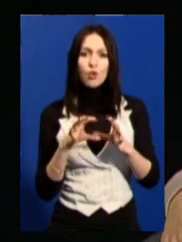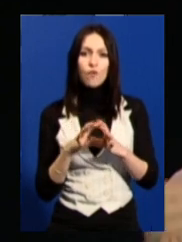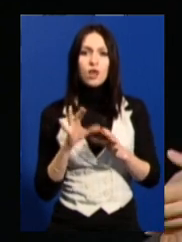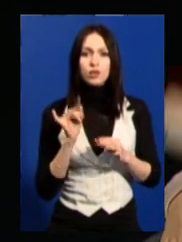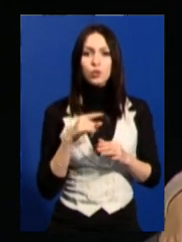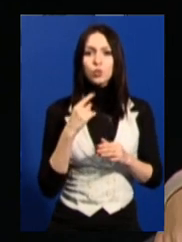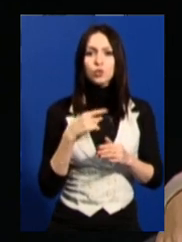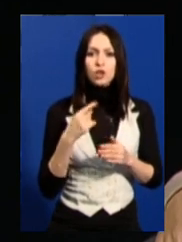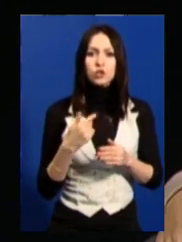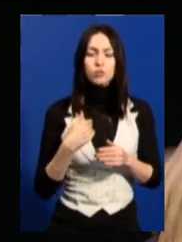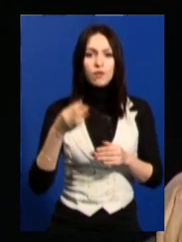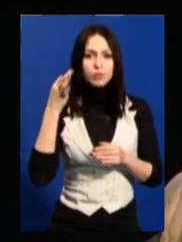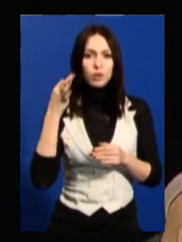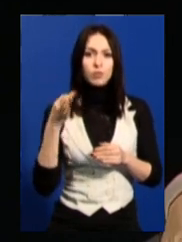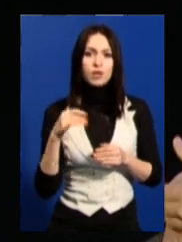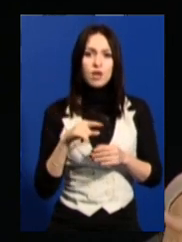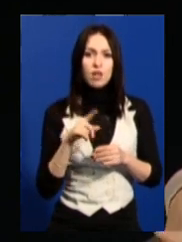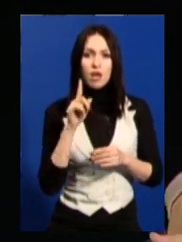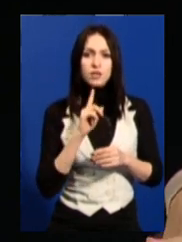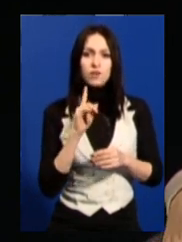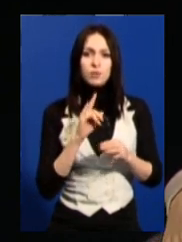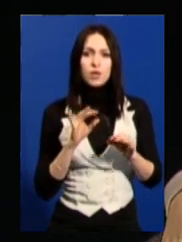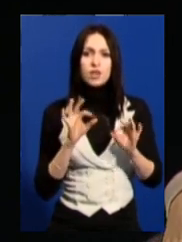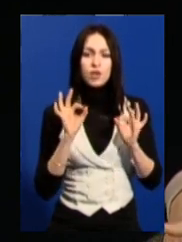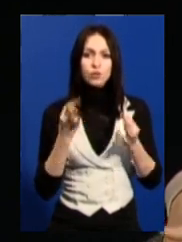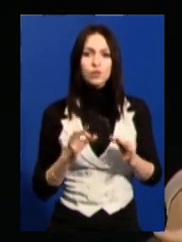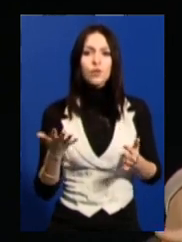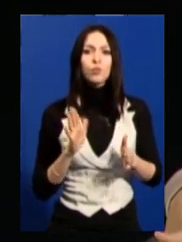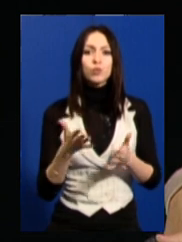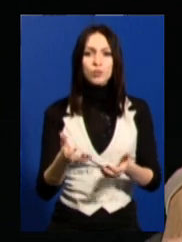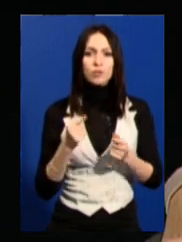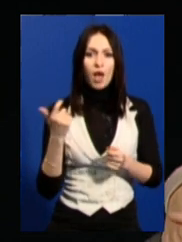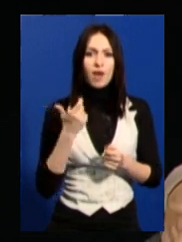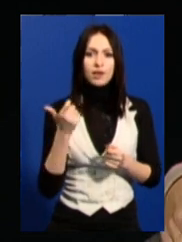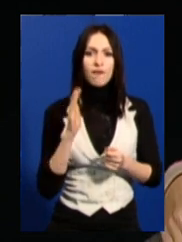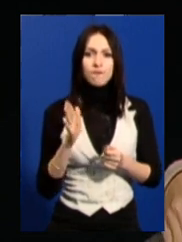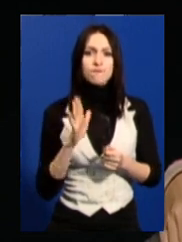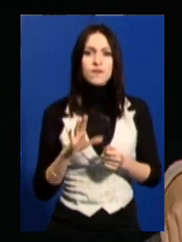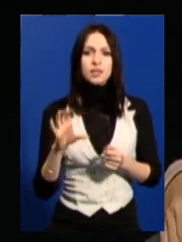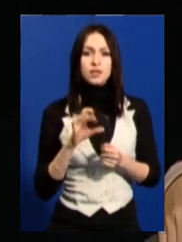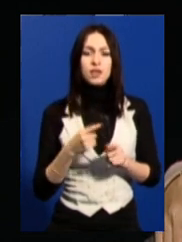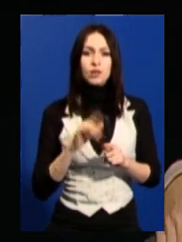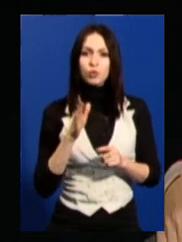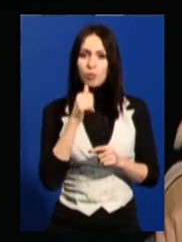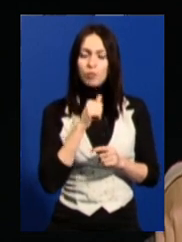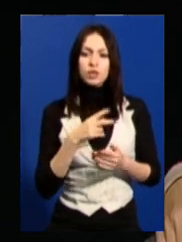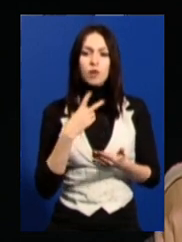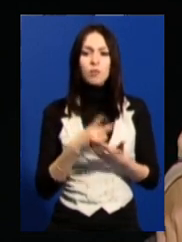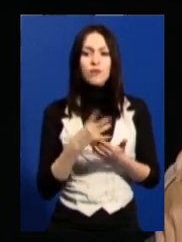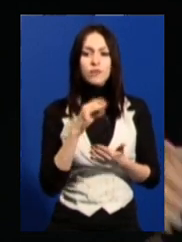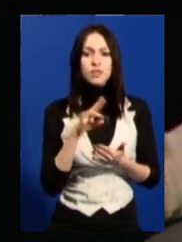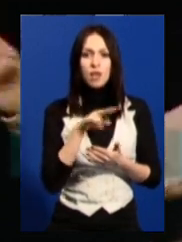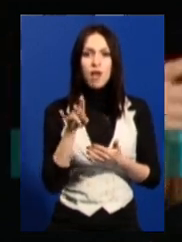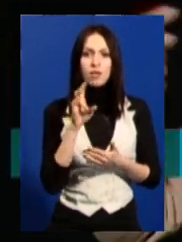скажімо, я вже згадувала бінали сучасного мистецтва, яку прийматиме Харків у вересні. І це буде спроба показати погляд на